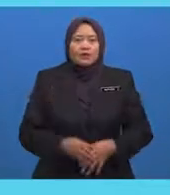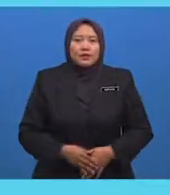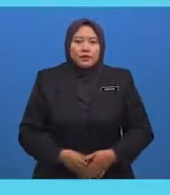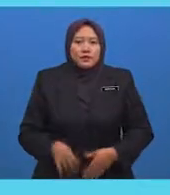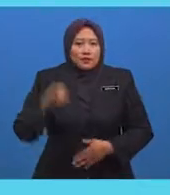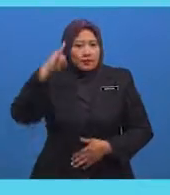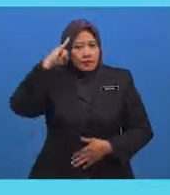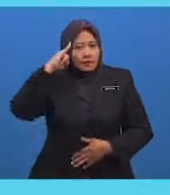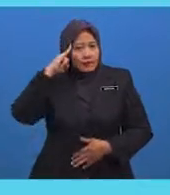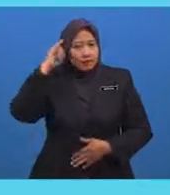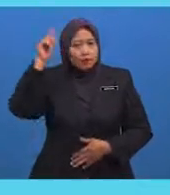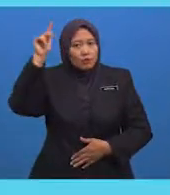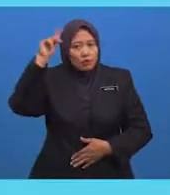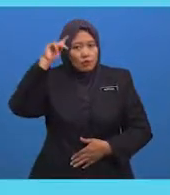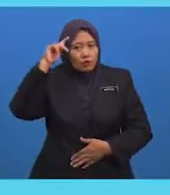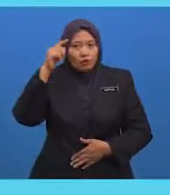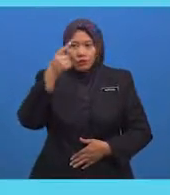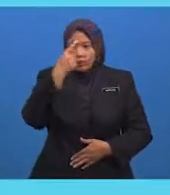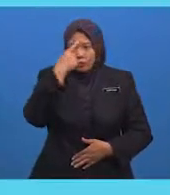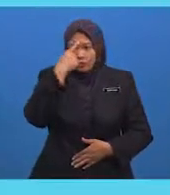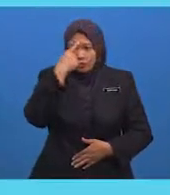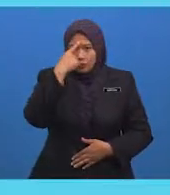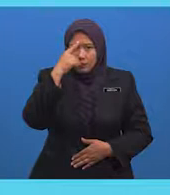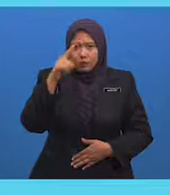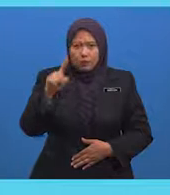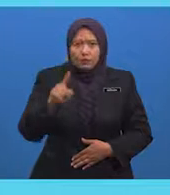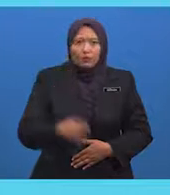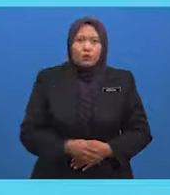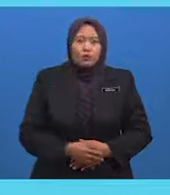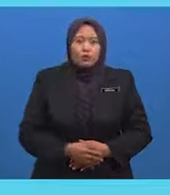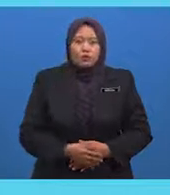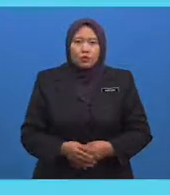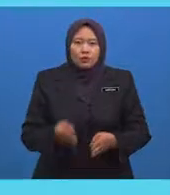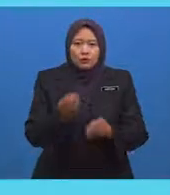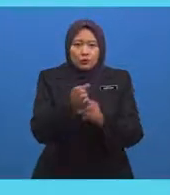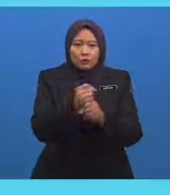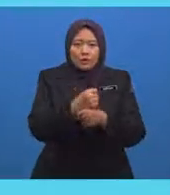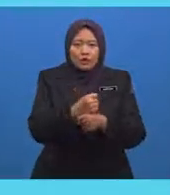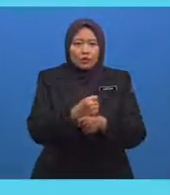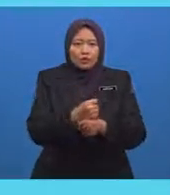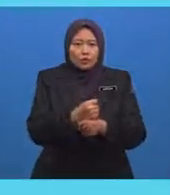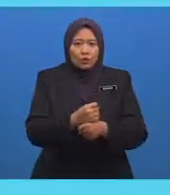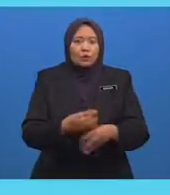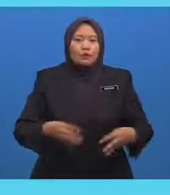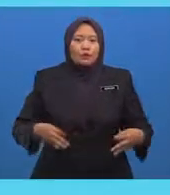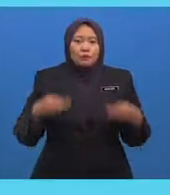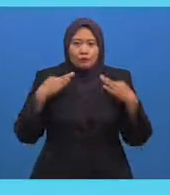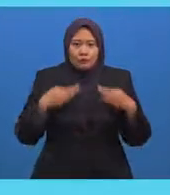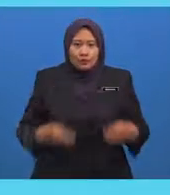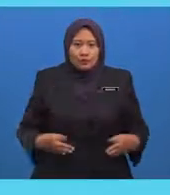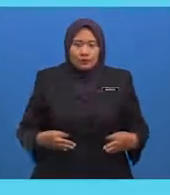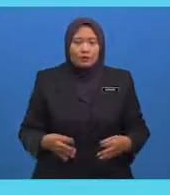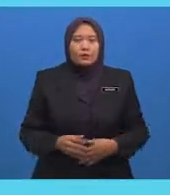praktika Bagi membentuk peribadi atau watak seseorang individu Dalam